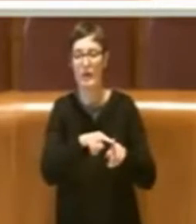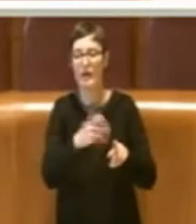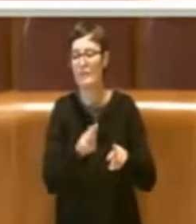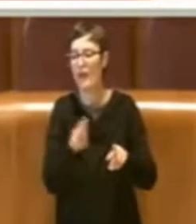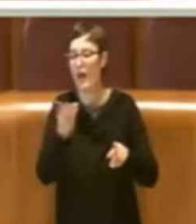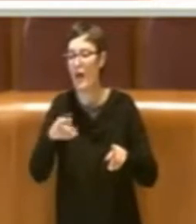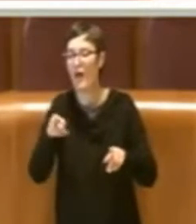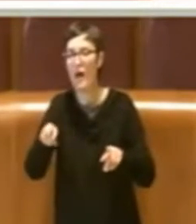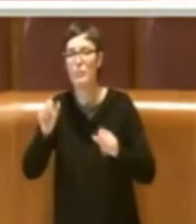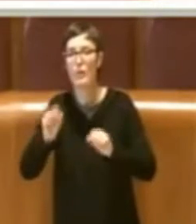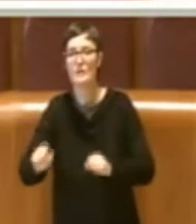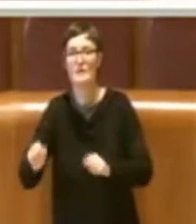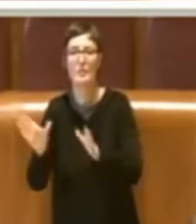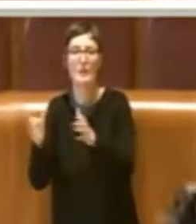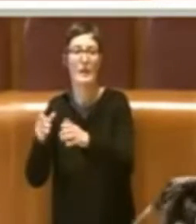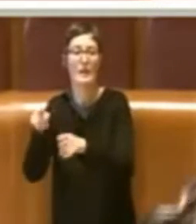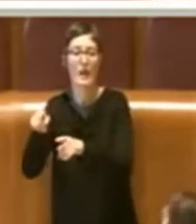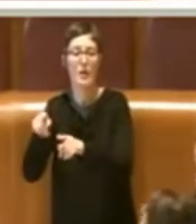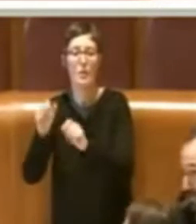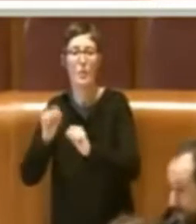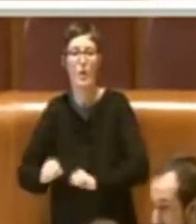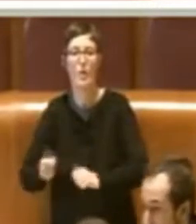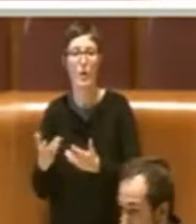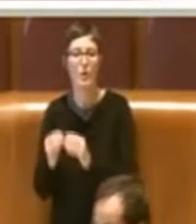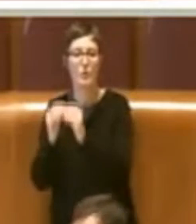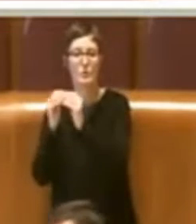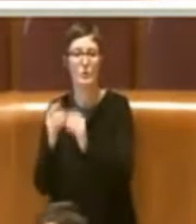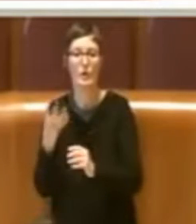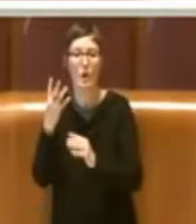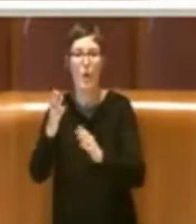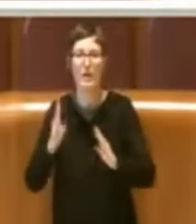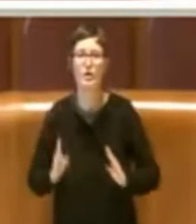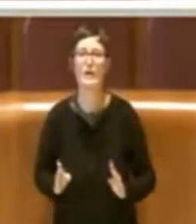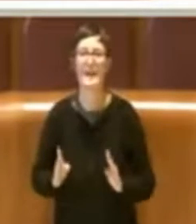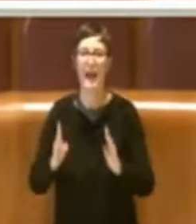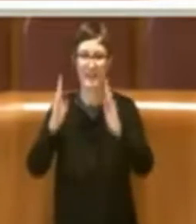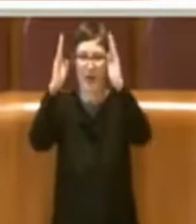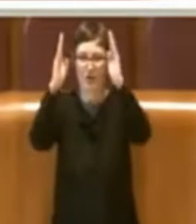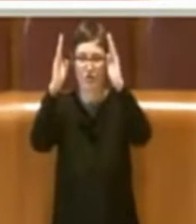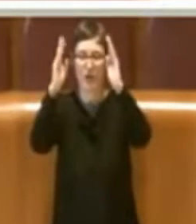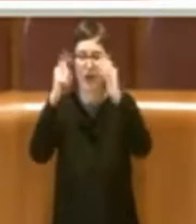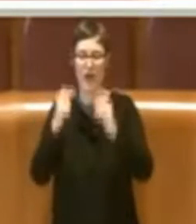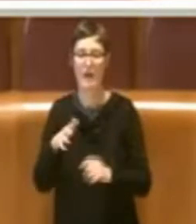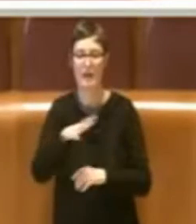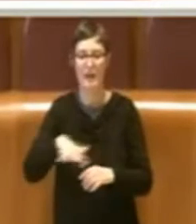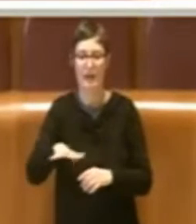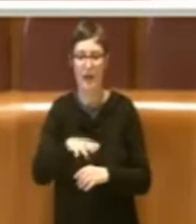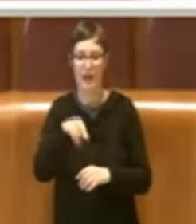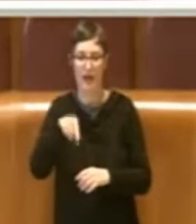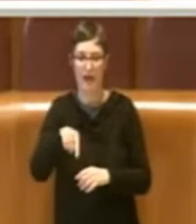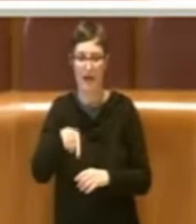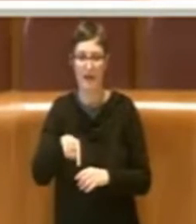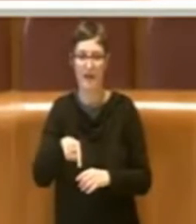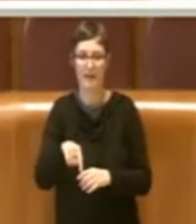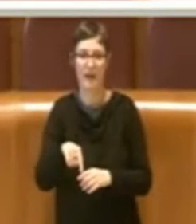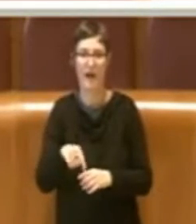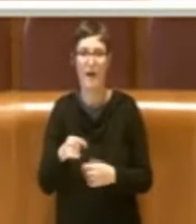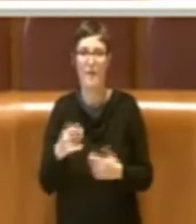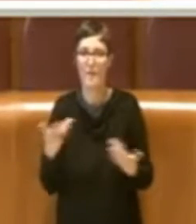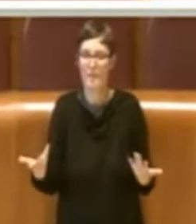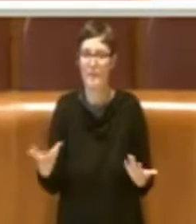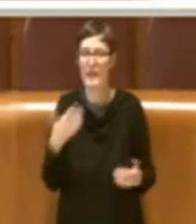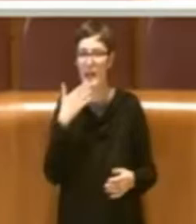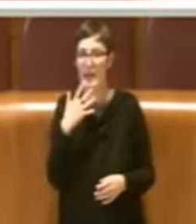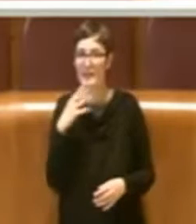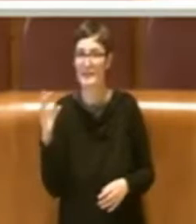dell'ex NIA. Ecco, tramite questa denuncia che fecimo, allora riuscimmo a stoppare anche quest